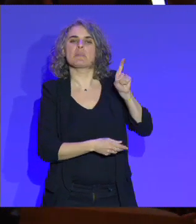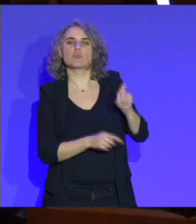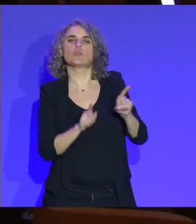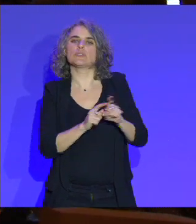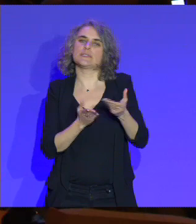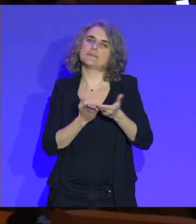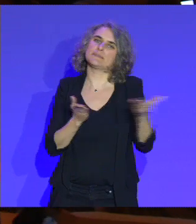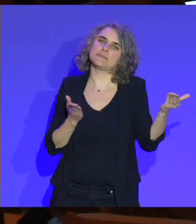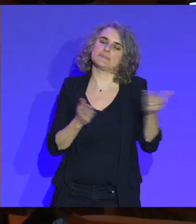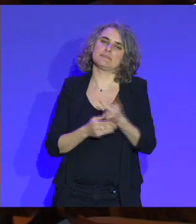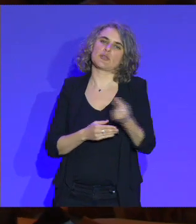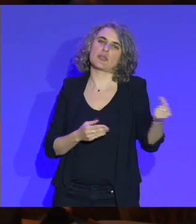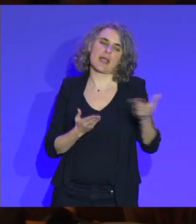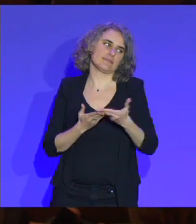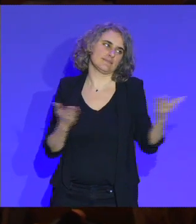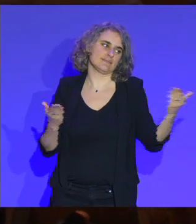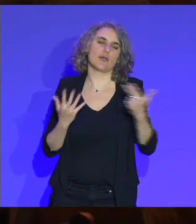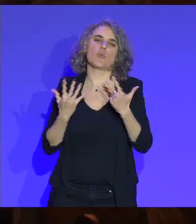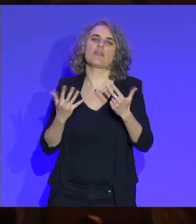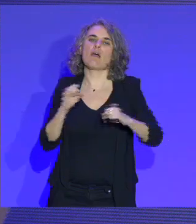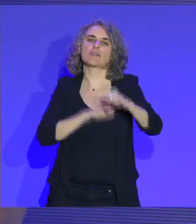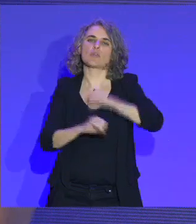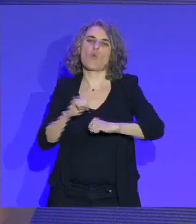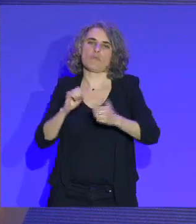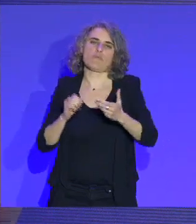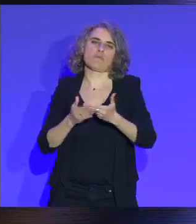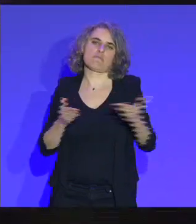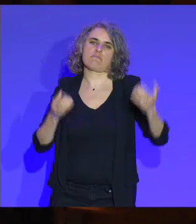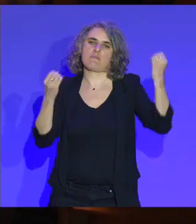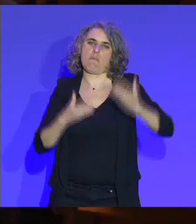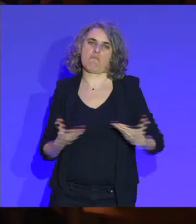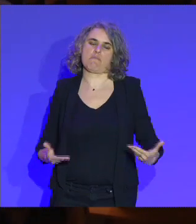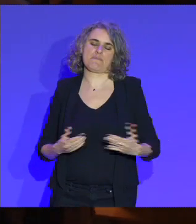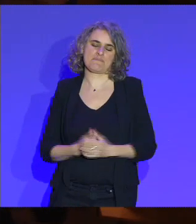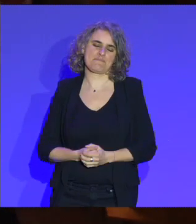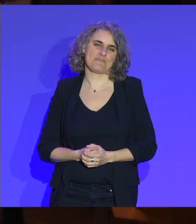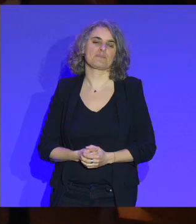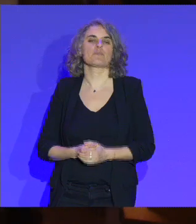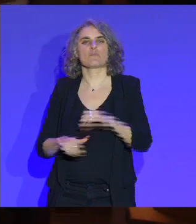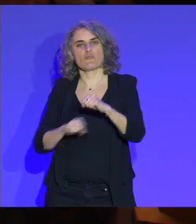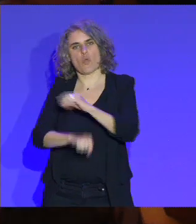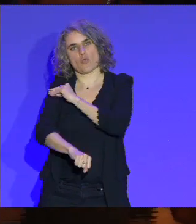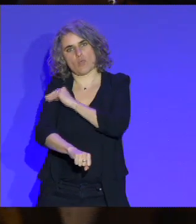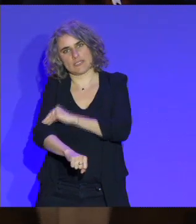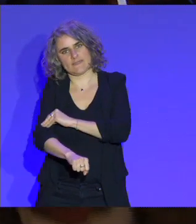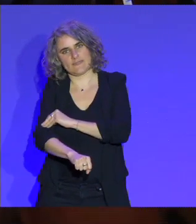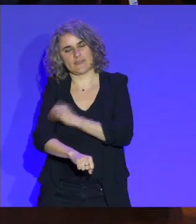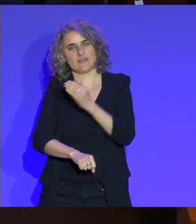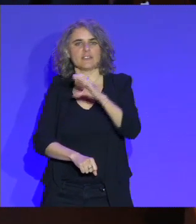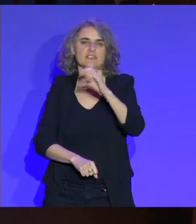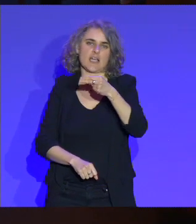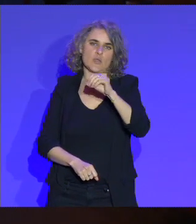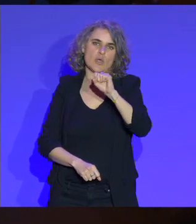celles des huit organisations qui sont avec nous ce matin. Le mouvement sportif, avec le